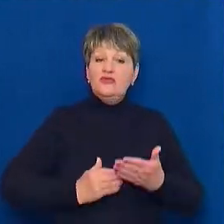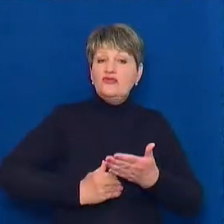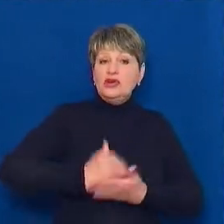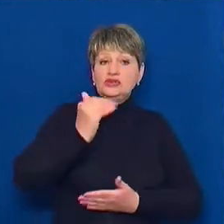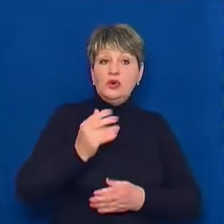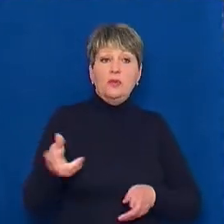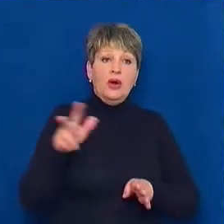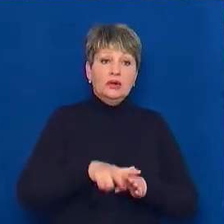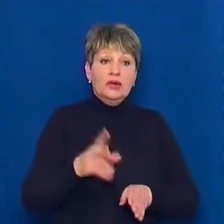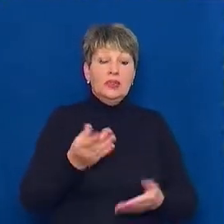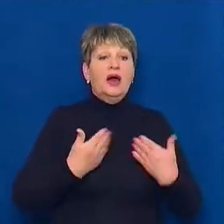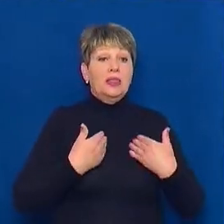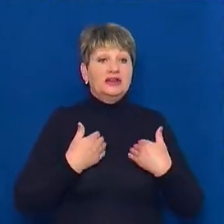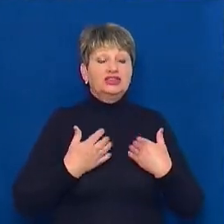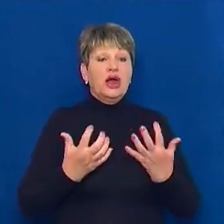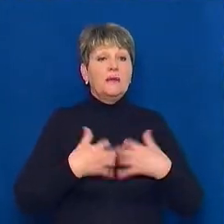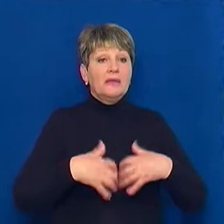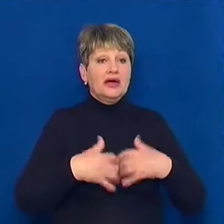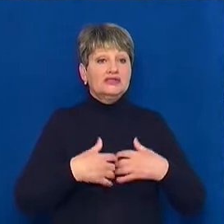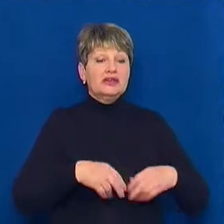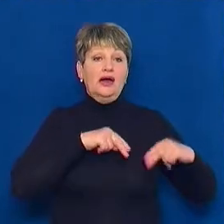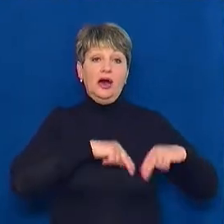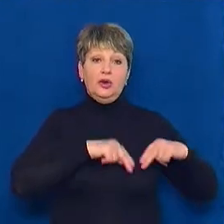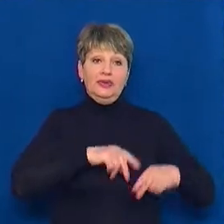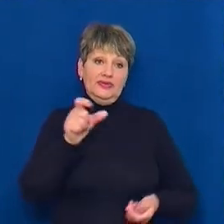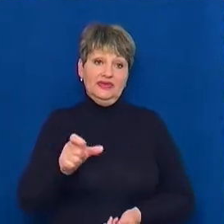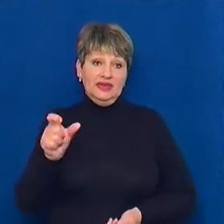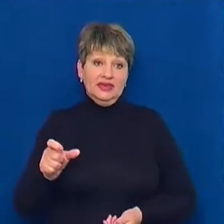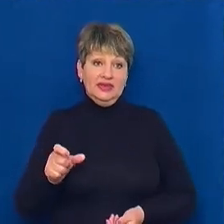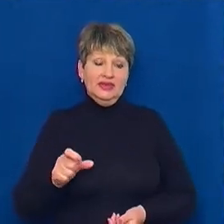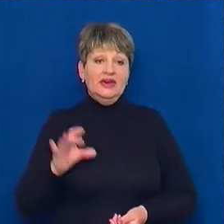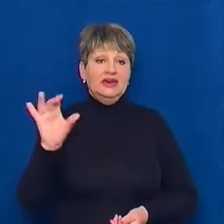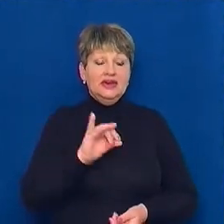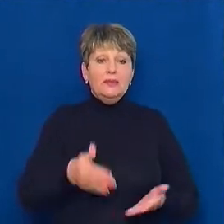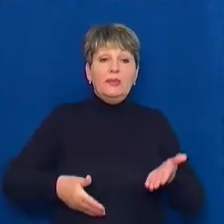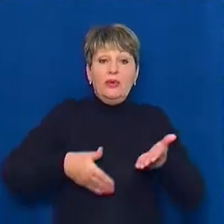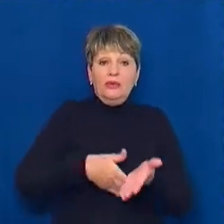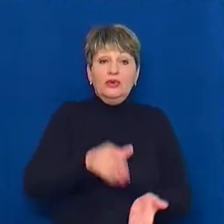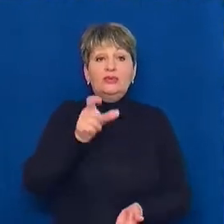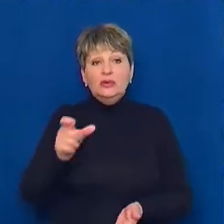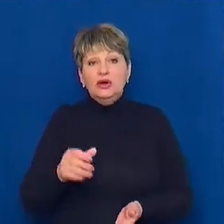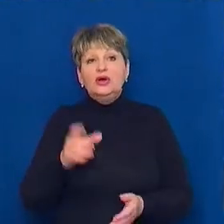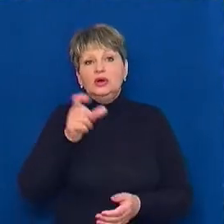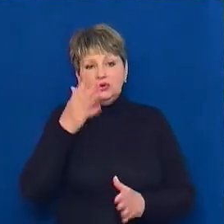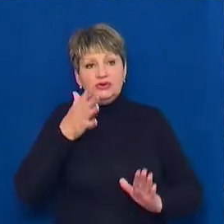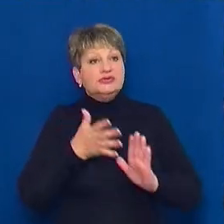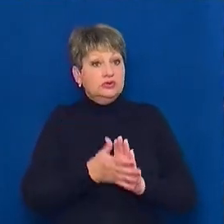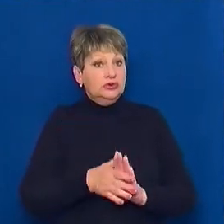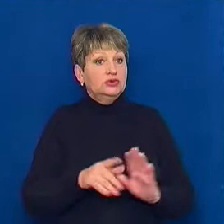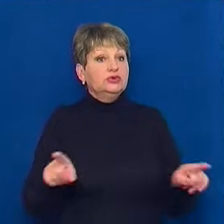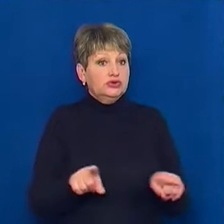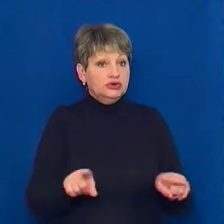покладена на наших механізаторів, робітників і підсобних працівників. Люди розуміють, що якщо вони